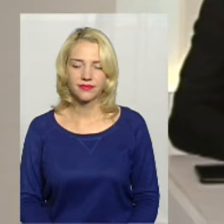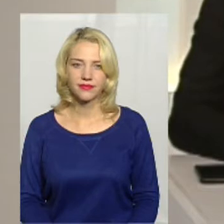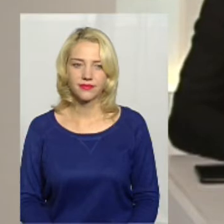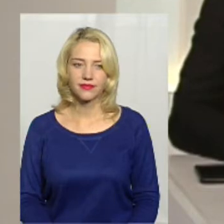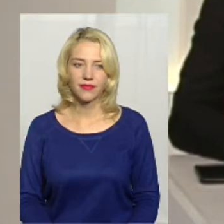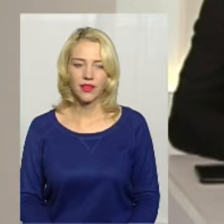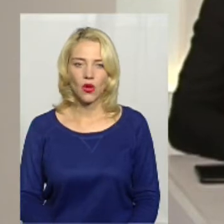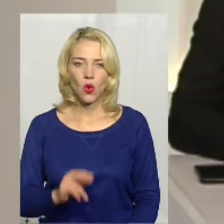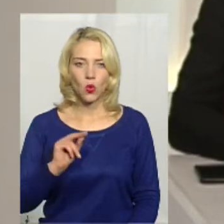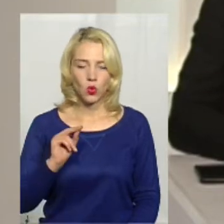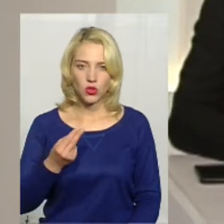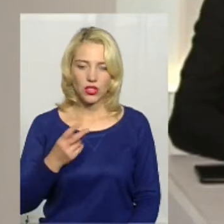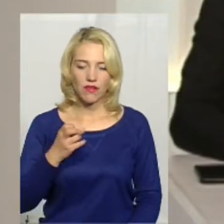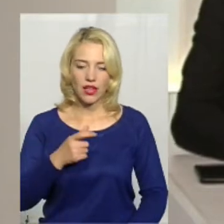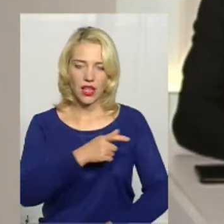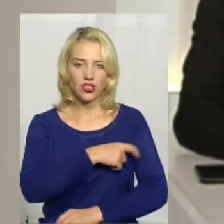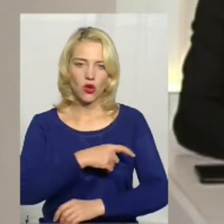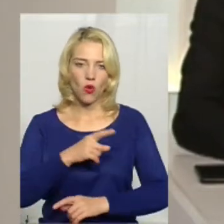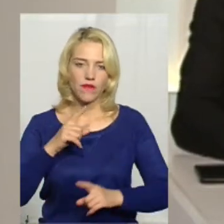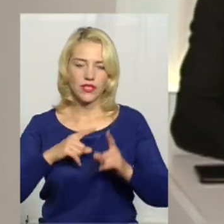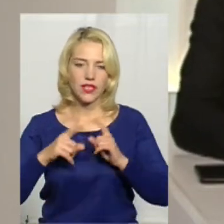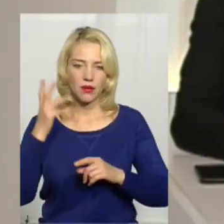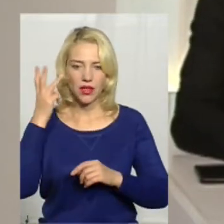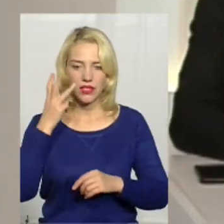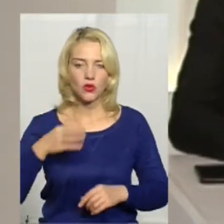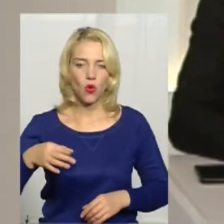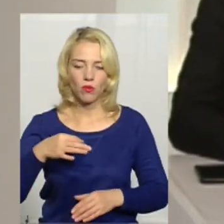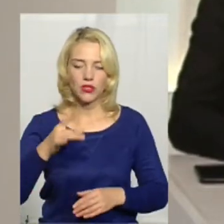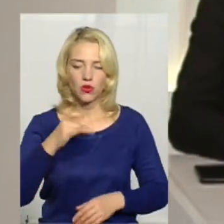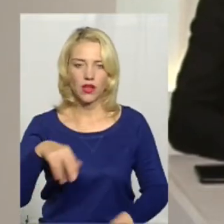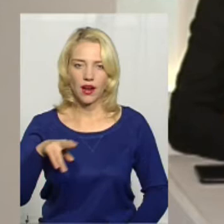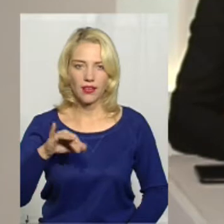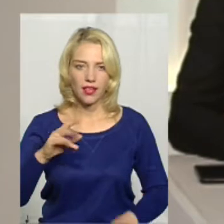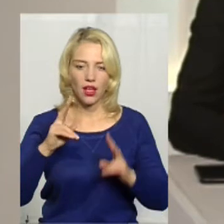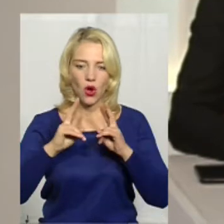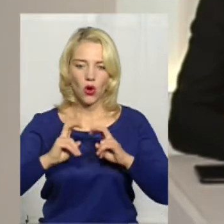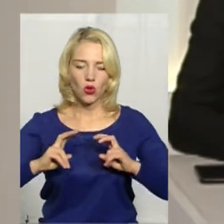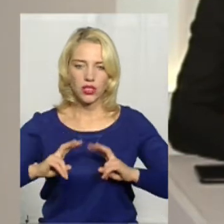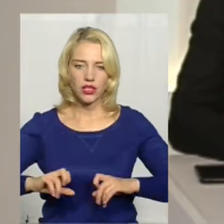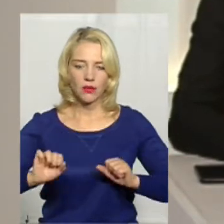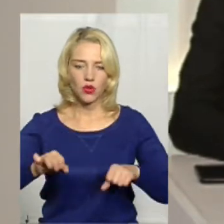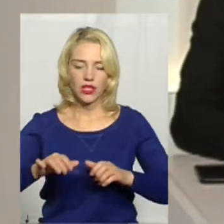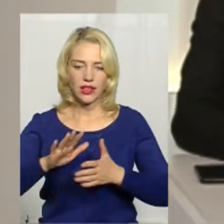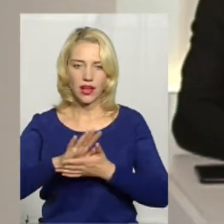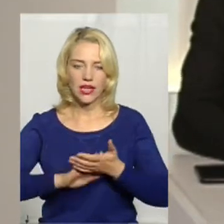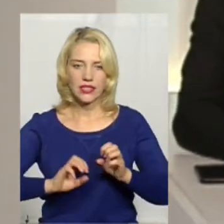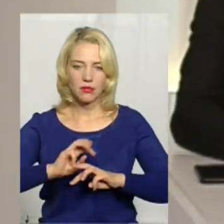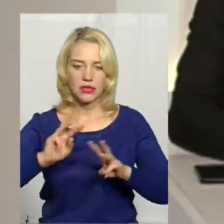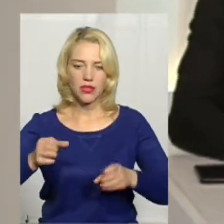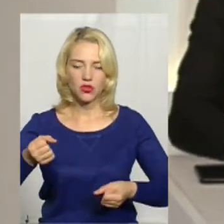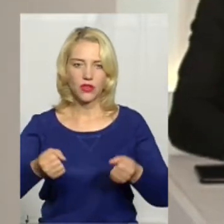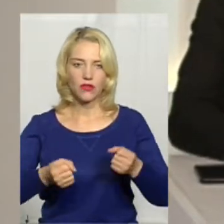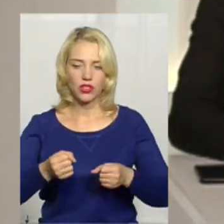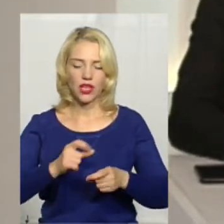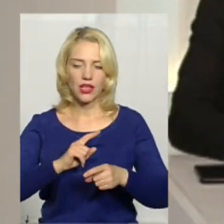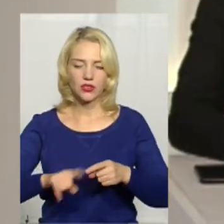У четверг на черговій сесії Хмельницької обласної ради розглядалася можливість і далі забезпечувати водіїв